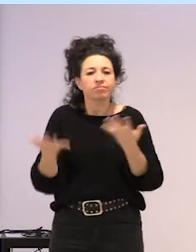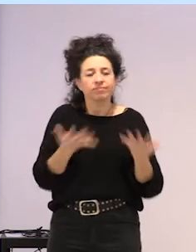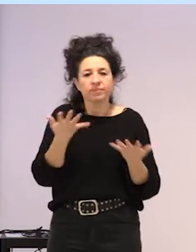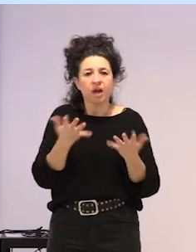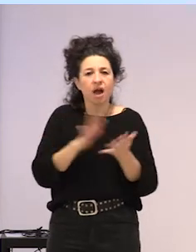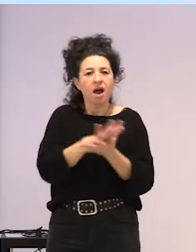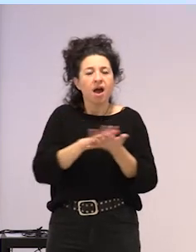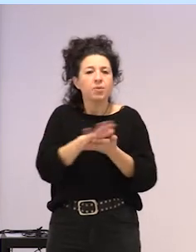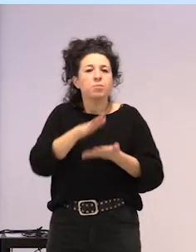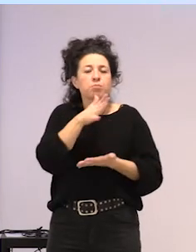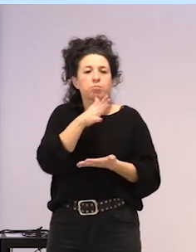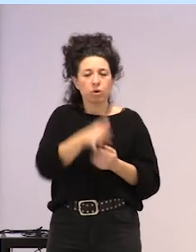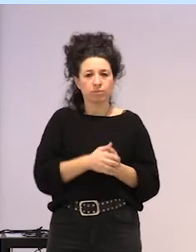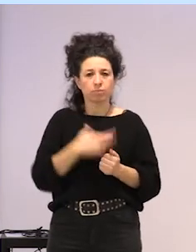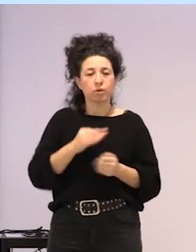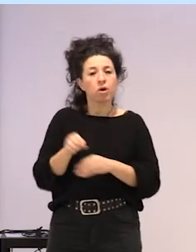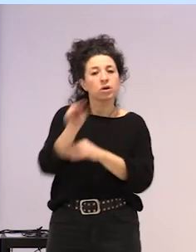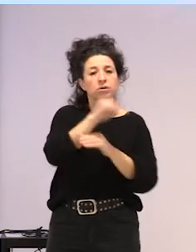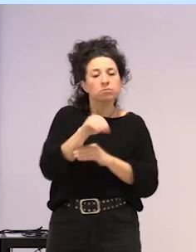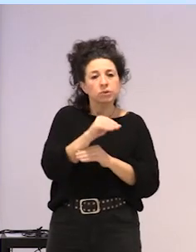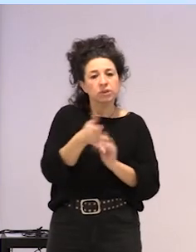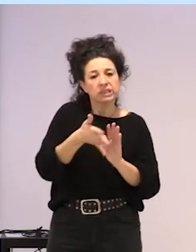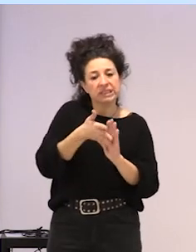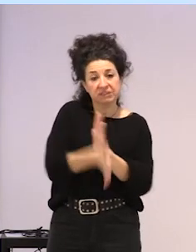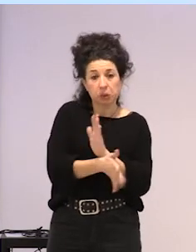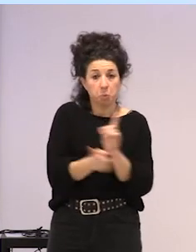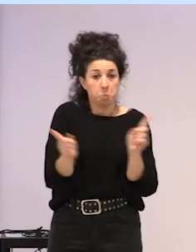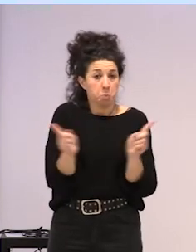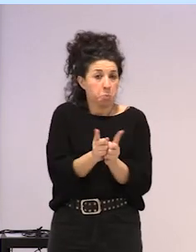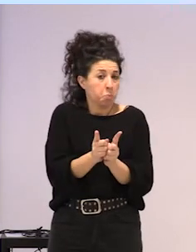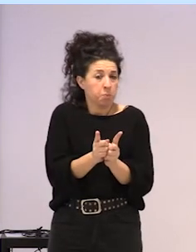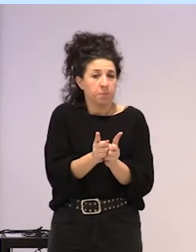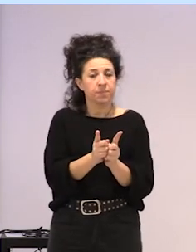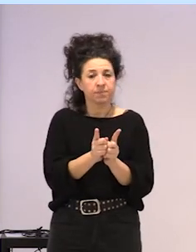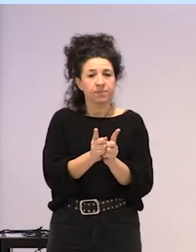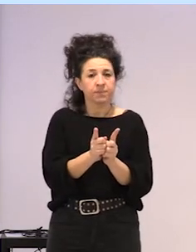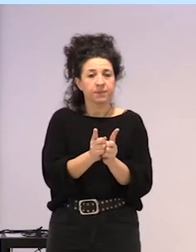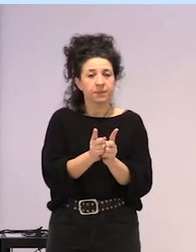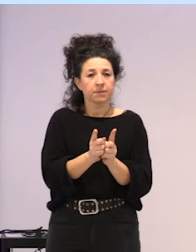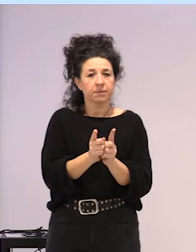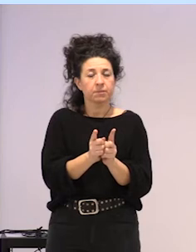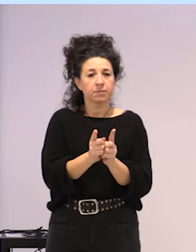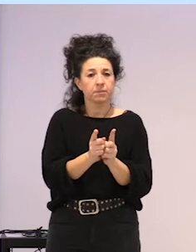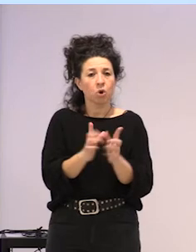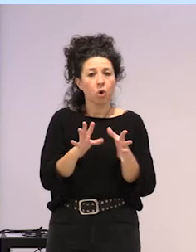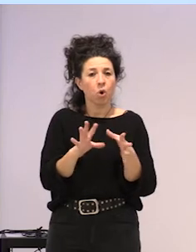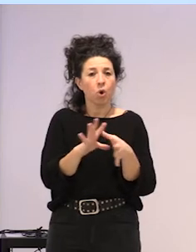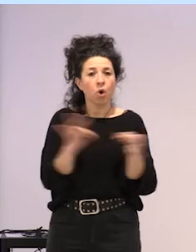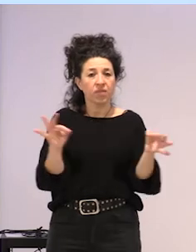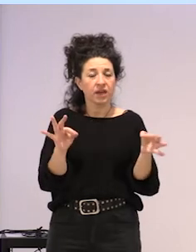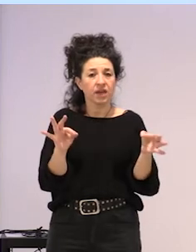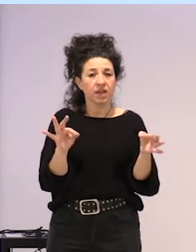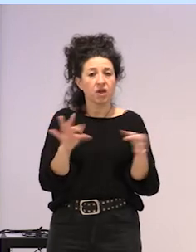inguruan itzeginten dugunean, izan daitekela definizioa toson murritza, ez? Ba, ziurrenik, kontziliazioaren inguruan itzegiten dugunean,